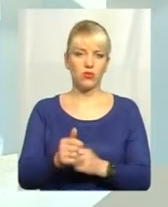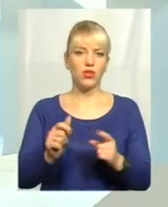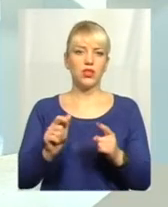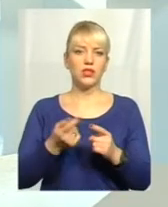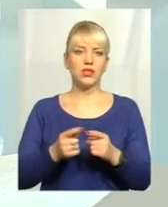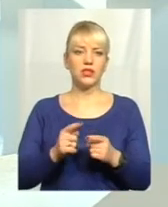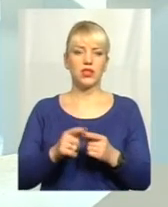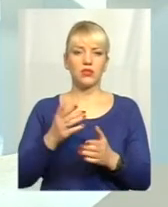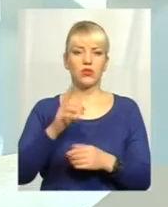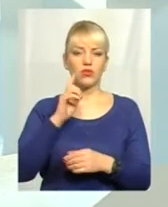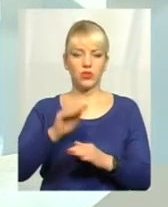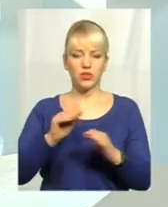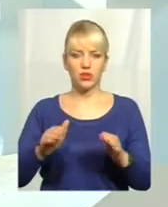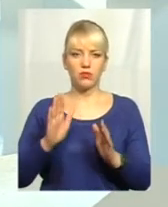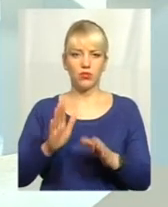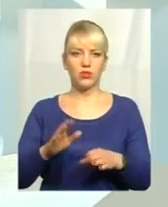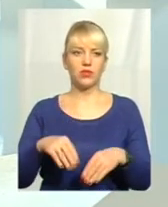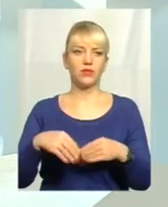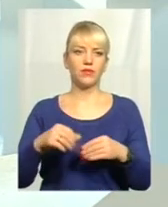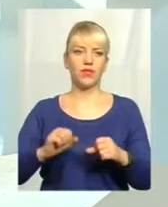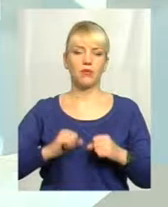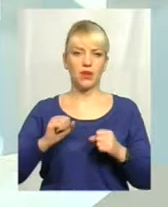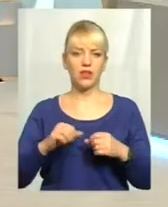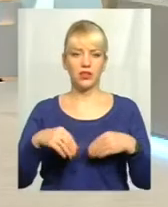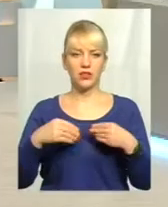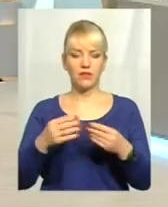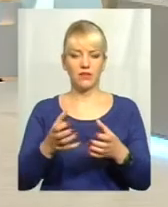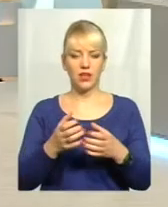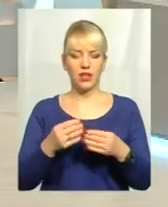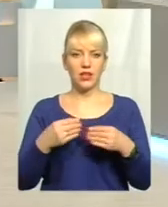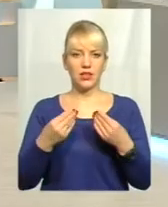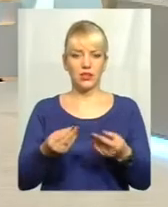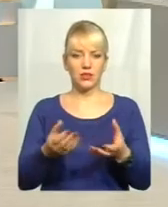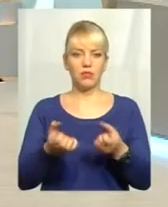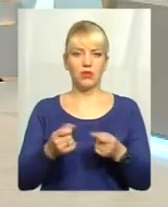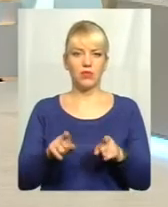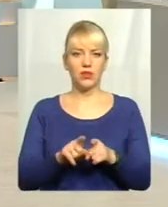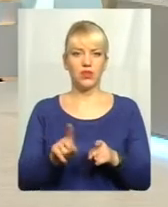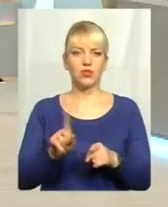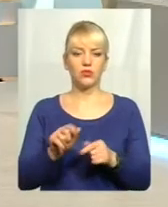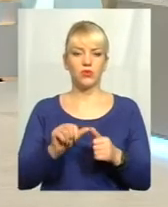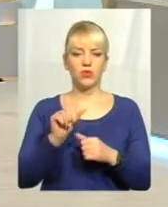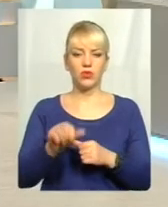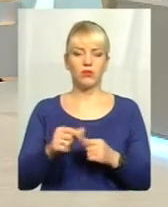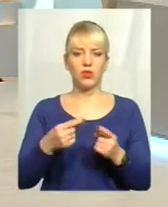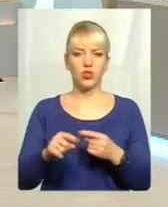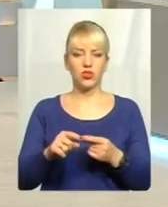працівники дітям, звичайно, будуть намагатися вести так прийом, щоб, окрім інших категорій осіб, які прийдуть для